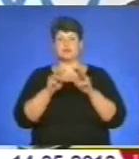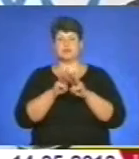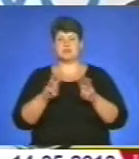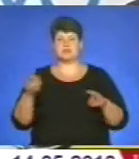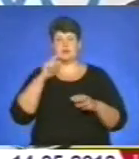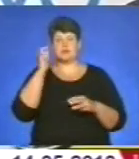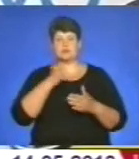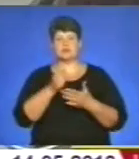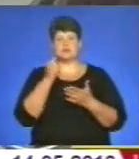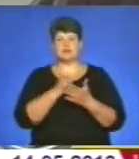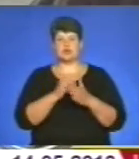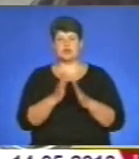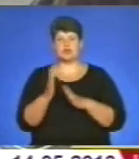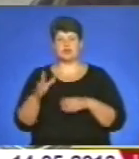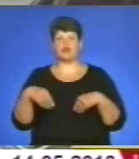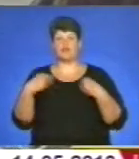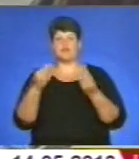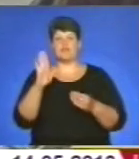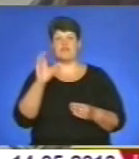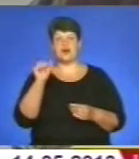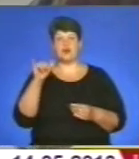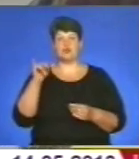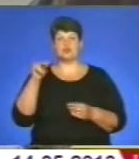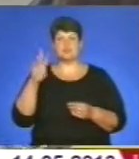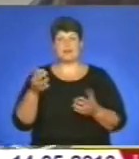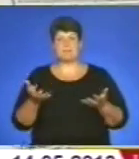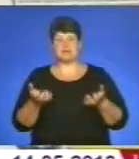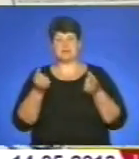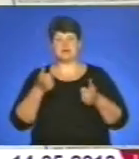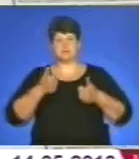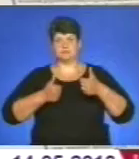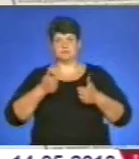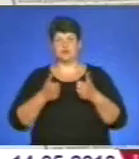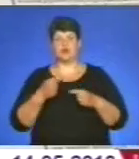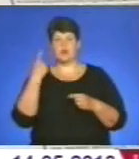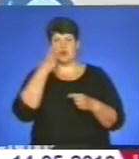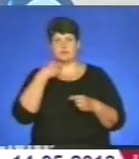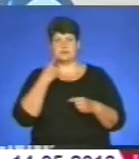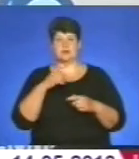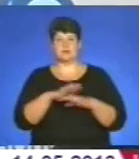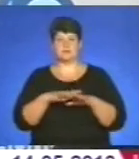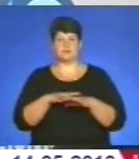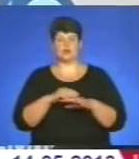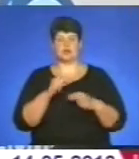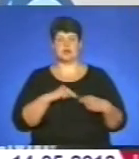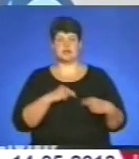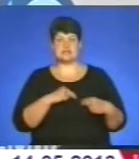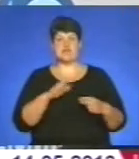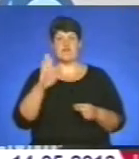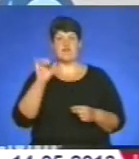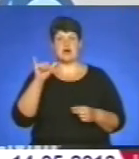затвердження порядку видачі ваучерів для підтримання конкурентно-спроможності осіб на ринку праці. Ваучер –